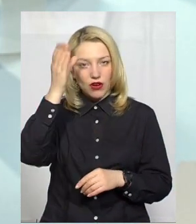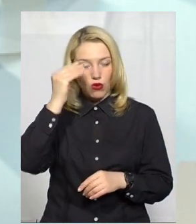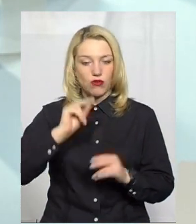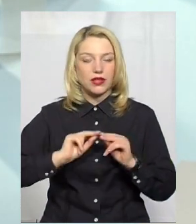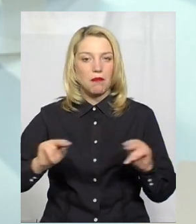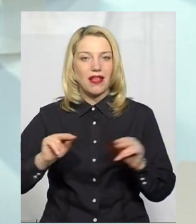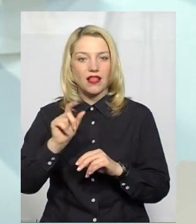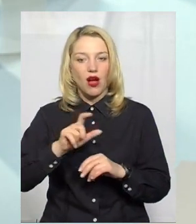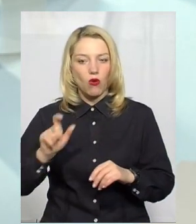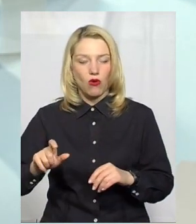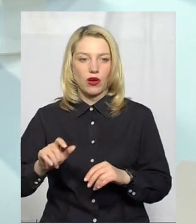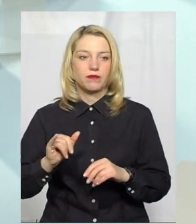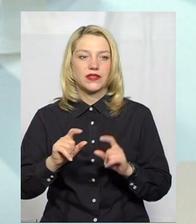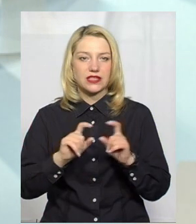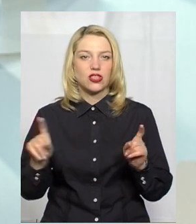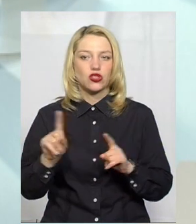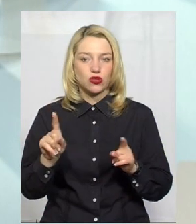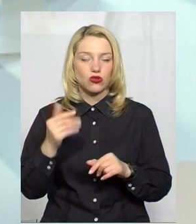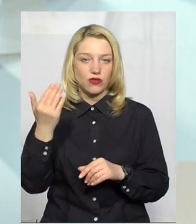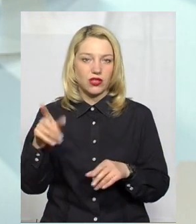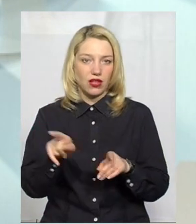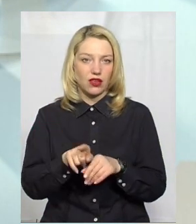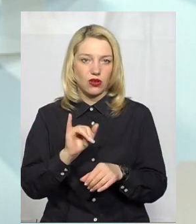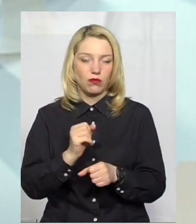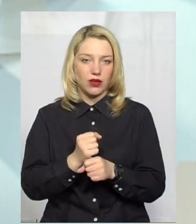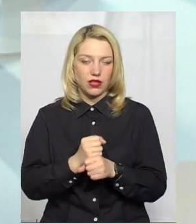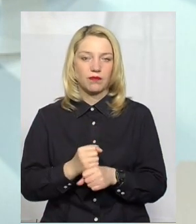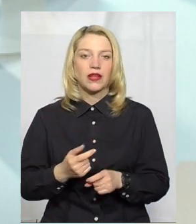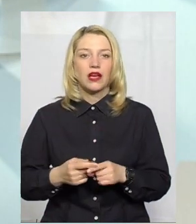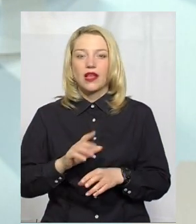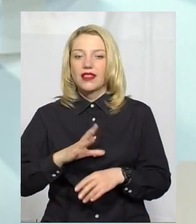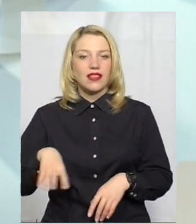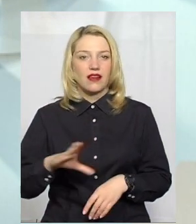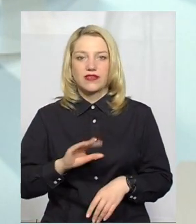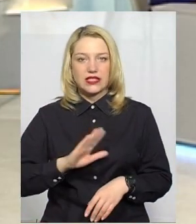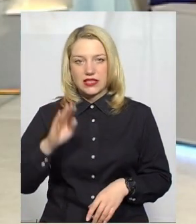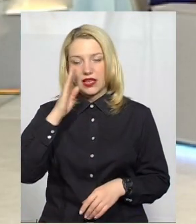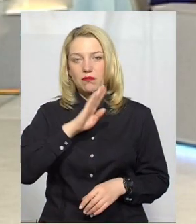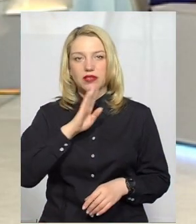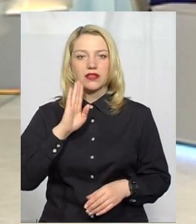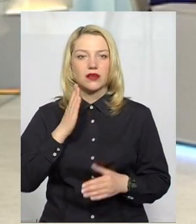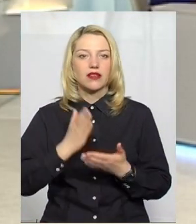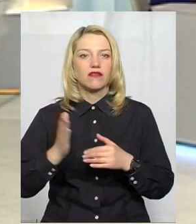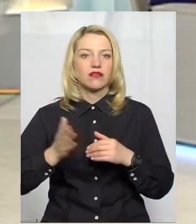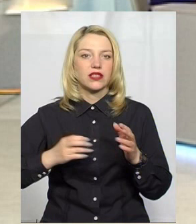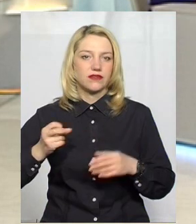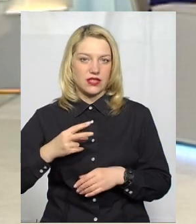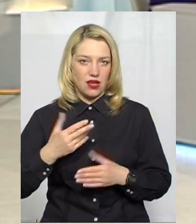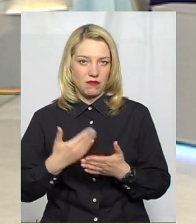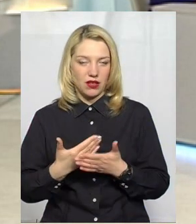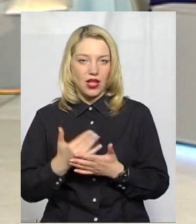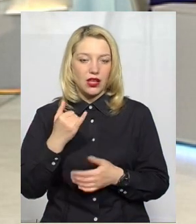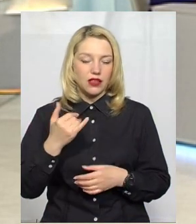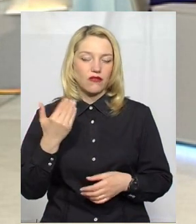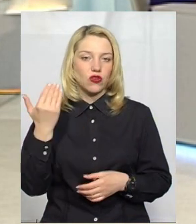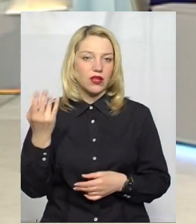я думаю, і робили. Також не всі батьки, як вже зазначалося в сюжеті, є фахівцями, і вони мали